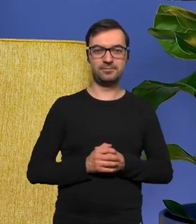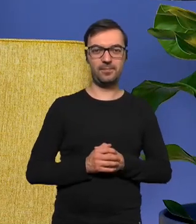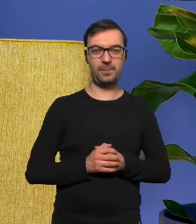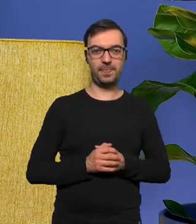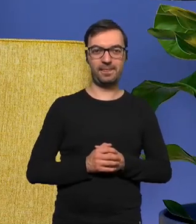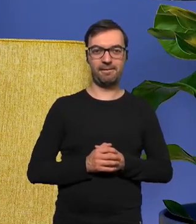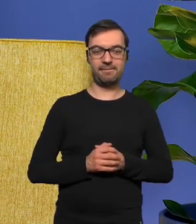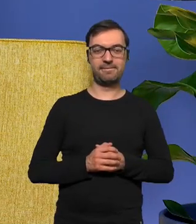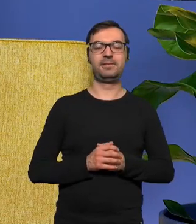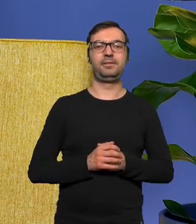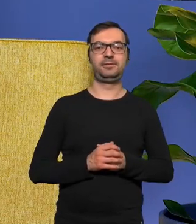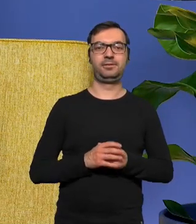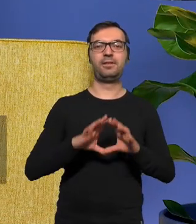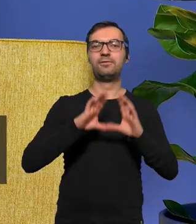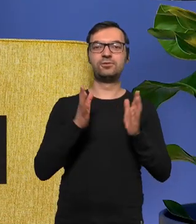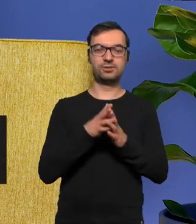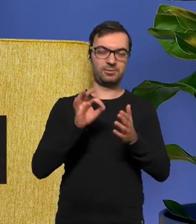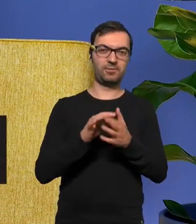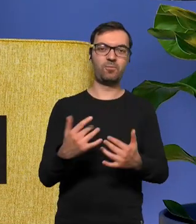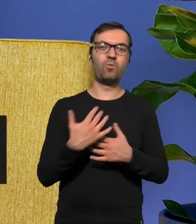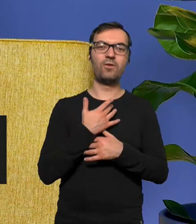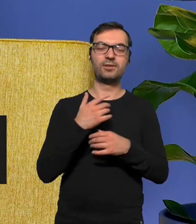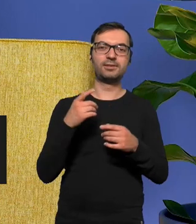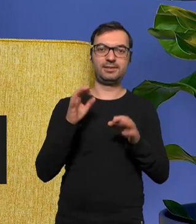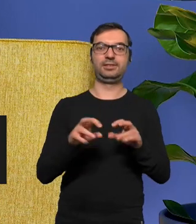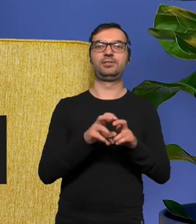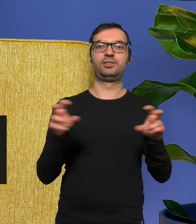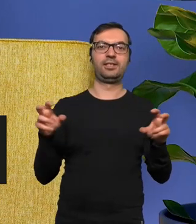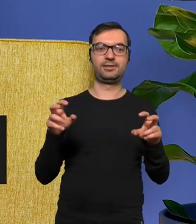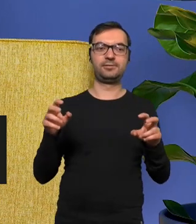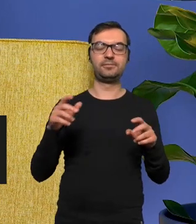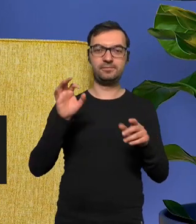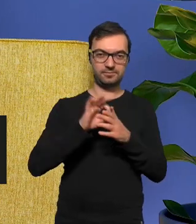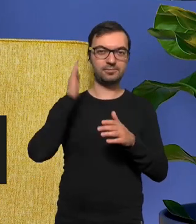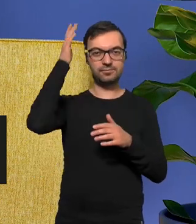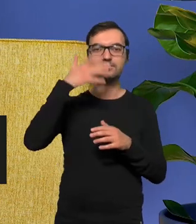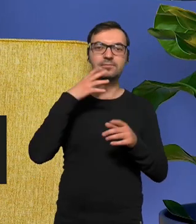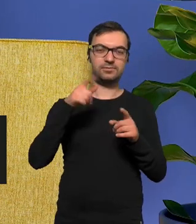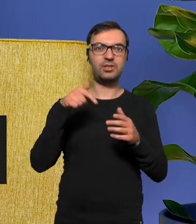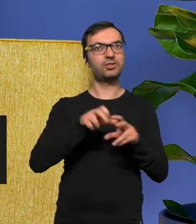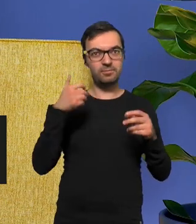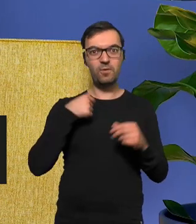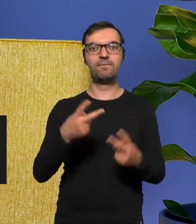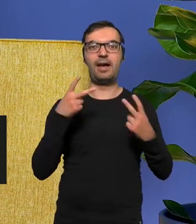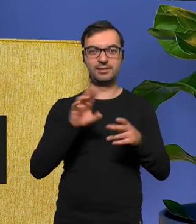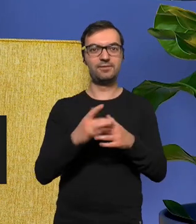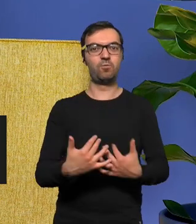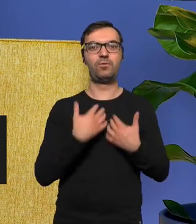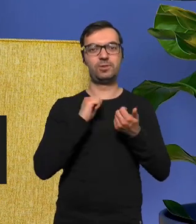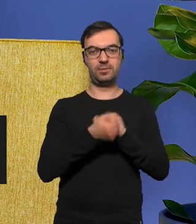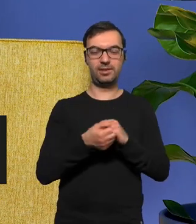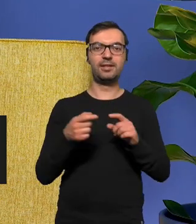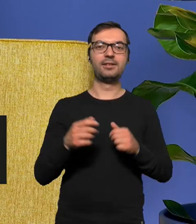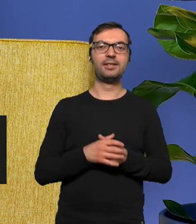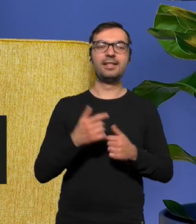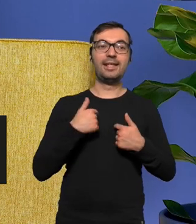to miało na pewno wszystko ma na nas wpływ tak samo jak o tych czasach będziemy mówić że ma miały jakiś wpływ na nas tak samo nasze rzeczy które gdzieś tam